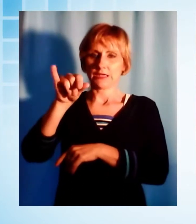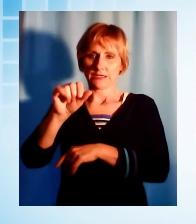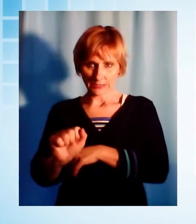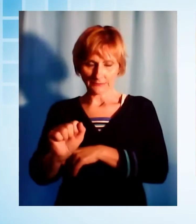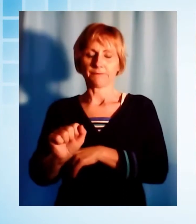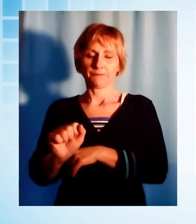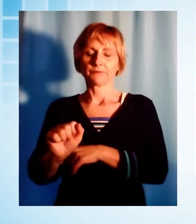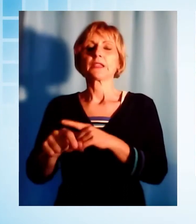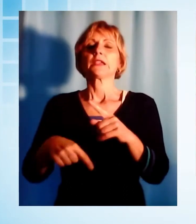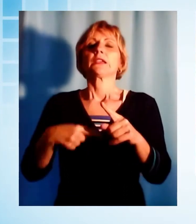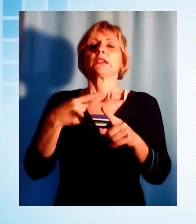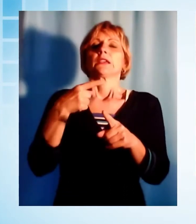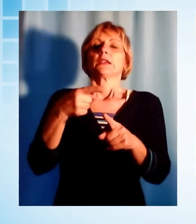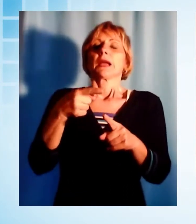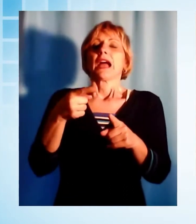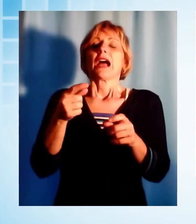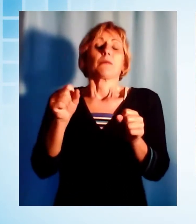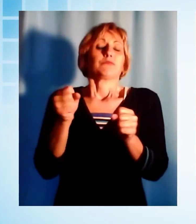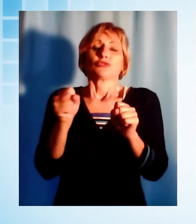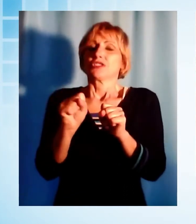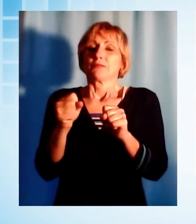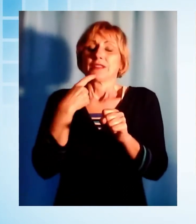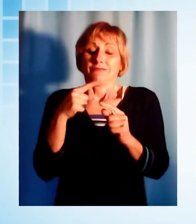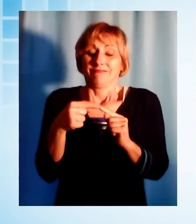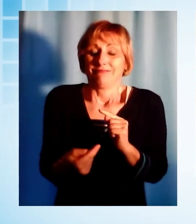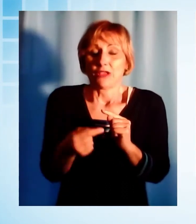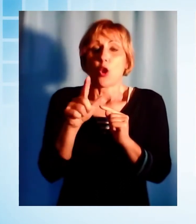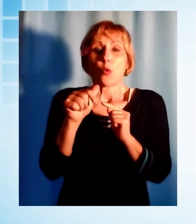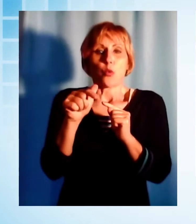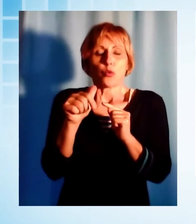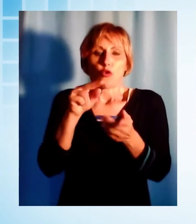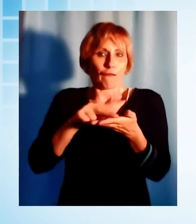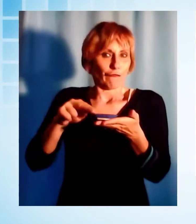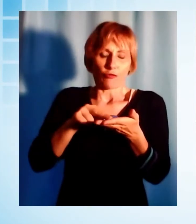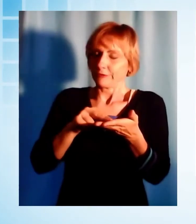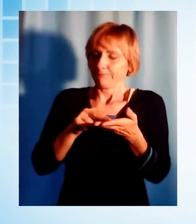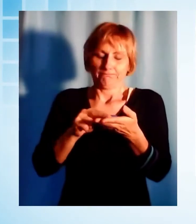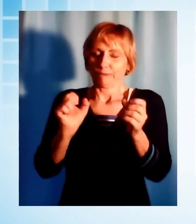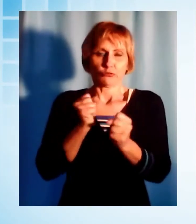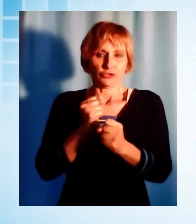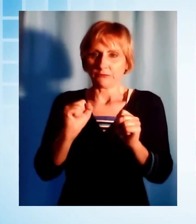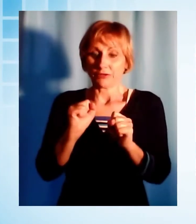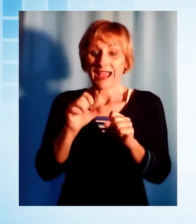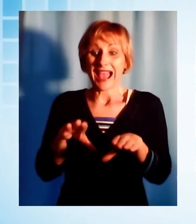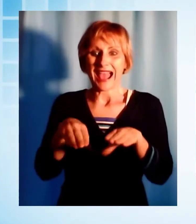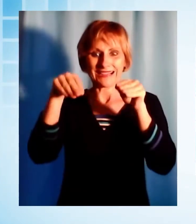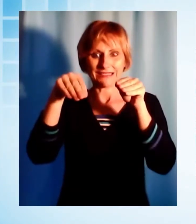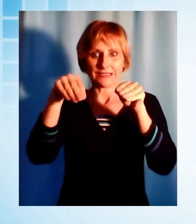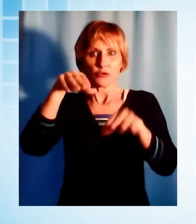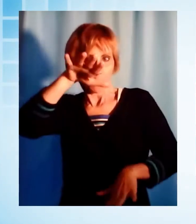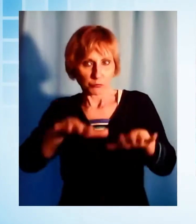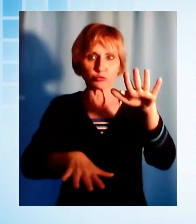regionali, non sarà possibile quindi andare al voto a luglio, come prevedeva invece una delle ipotesi in campo prima del Consiglio dei Ministri,